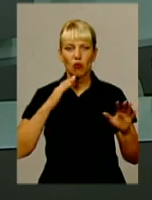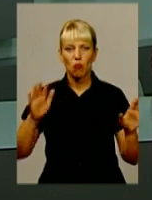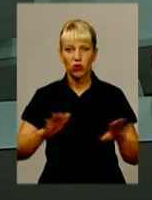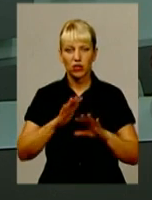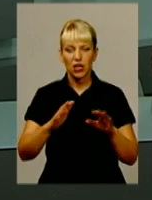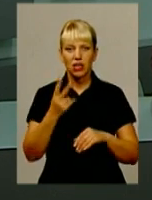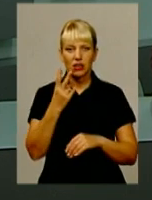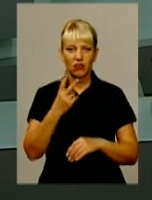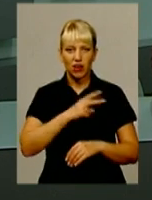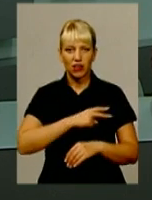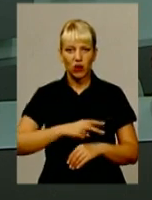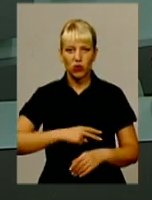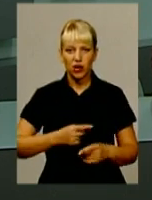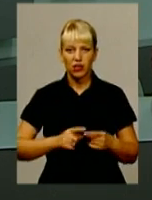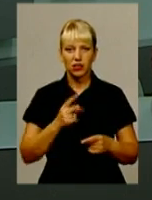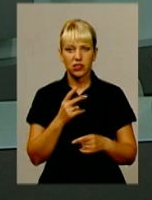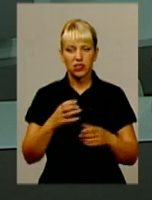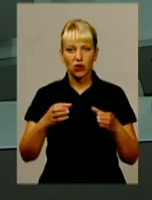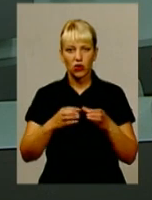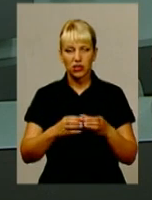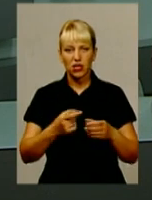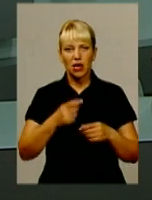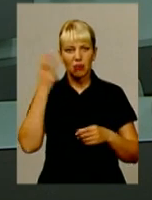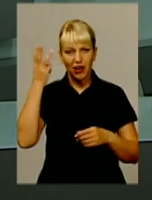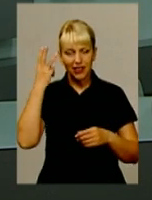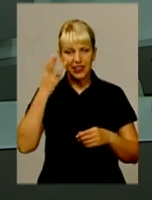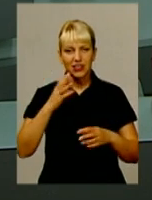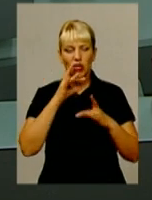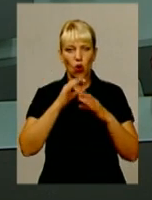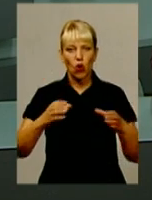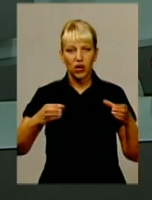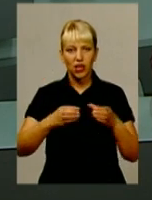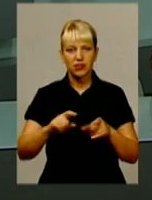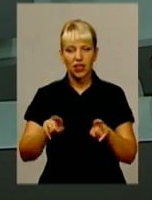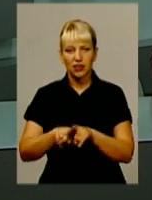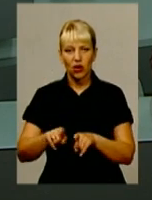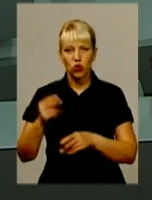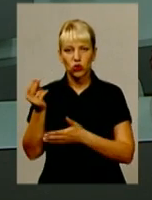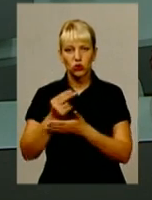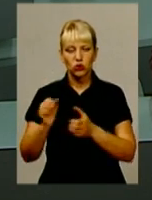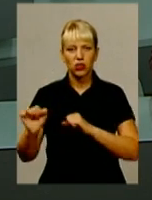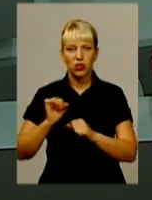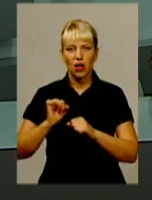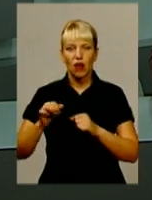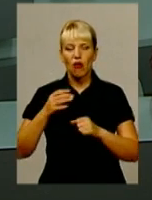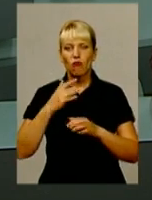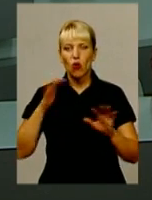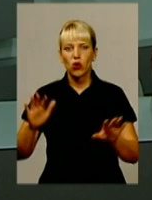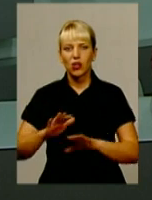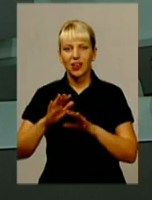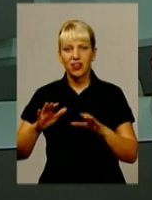одразу два. Це колектив Хмельницького муніципального естрадно-духового оркестру, а також художній керівник фольклорних гуртів